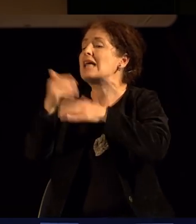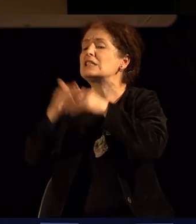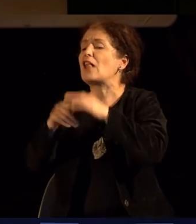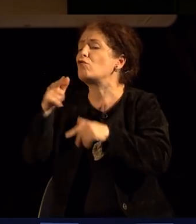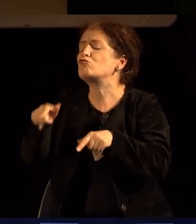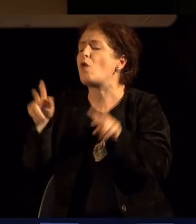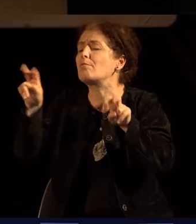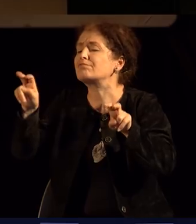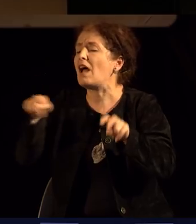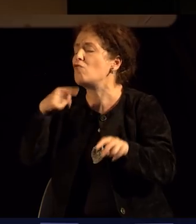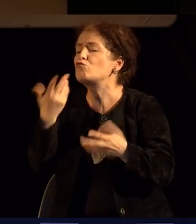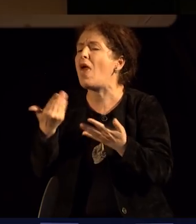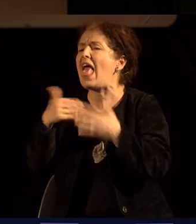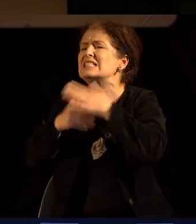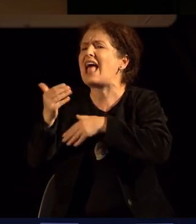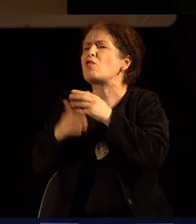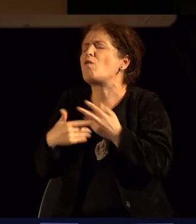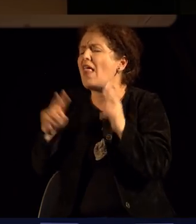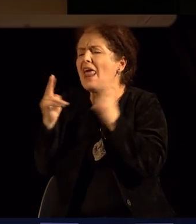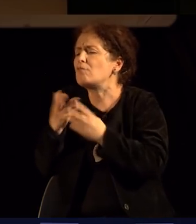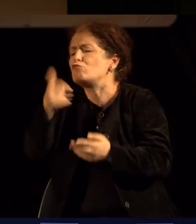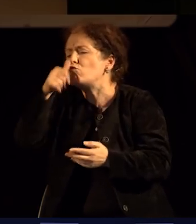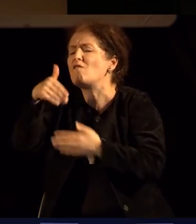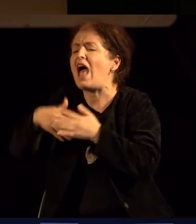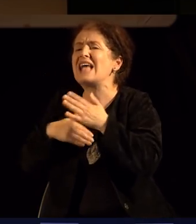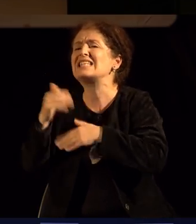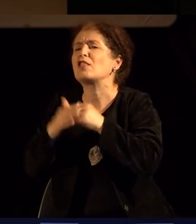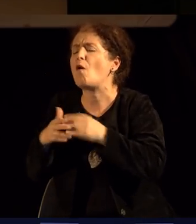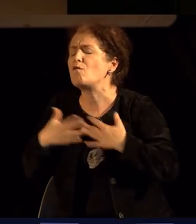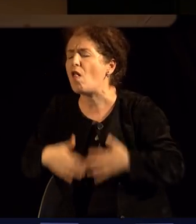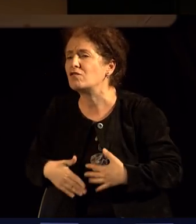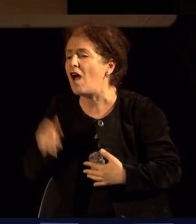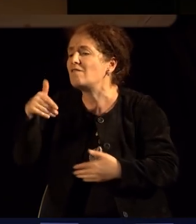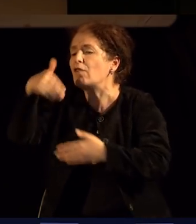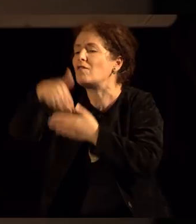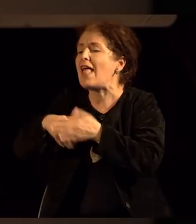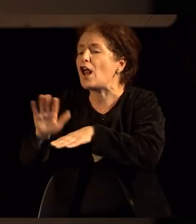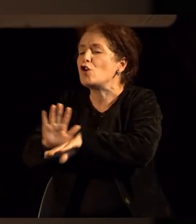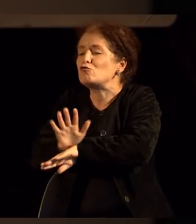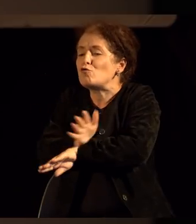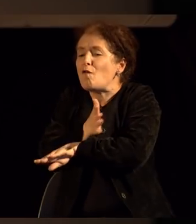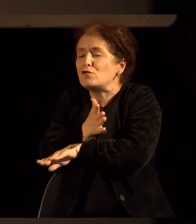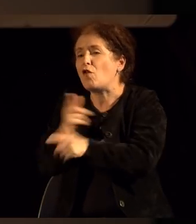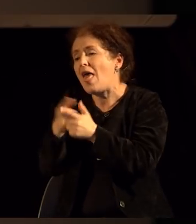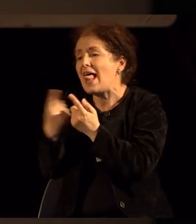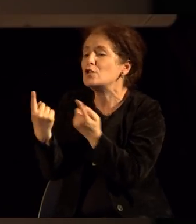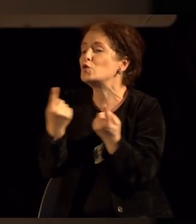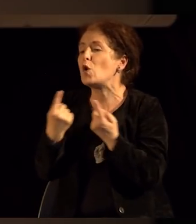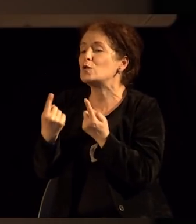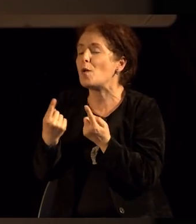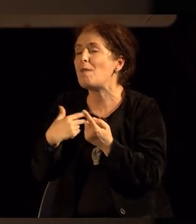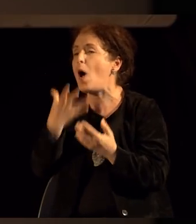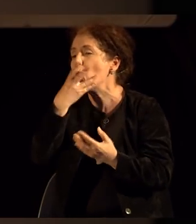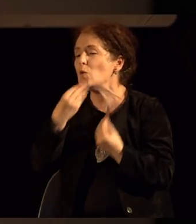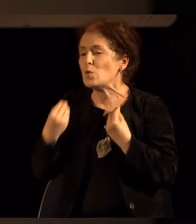По дефиниција психологија кажува многу јасно. Задоволство е едно чувство или состојба на